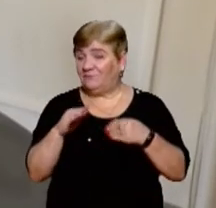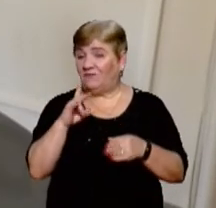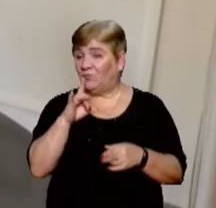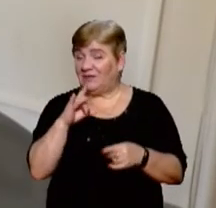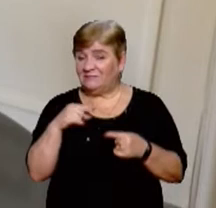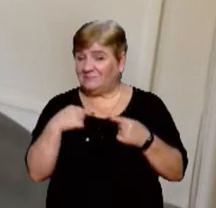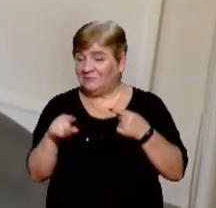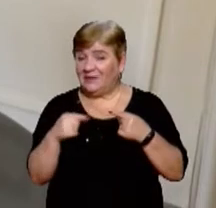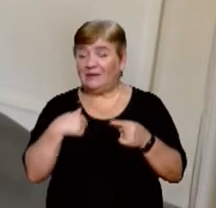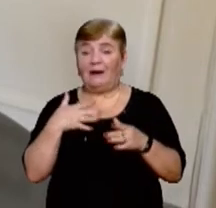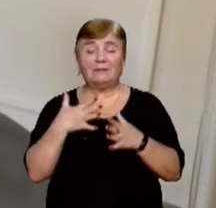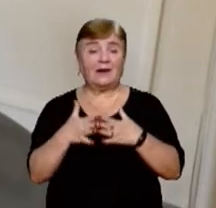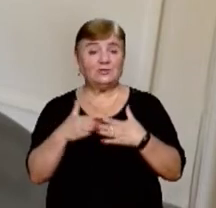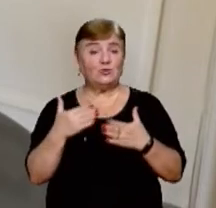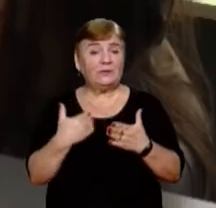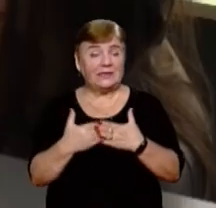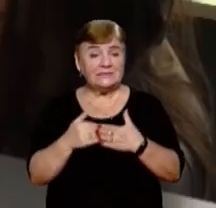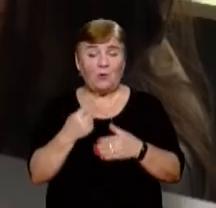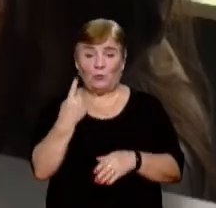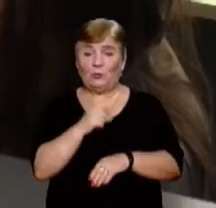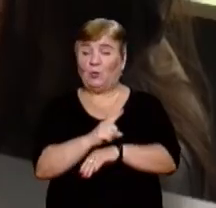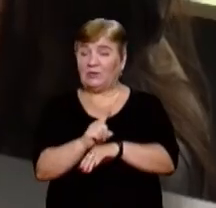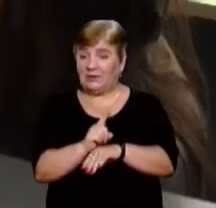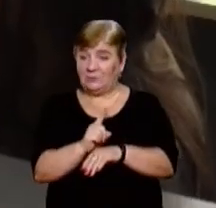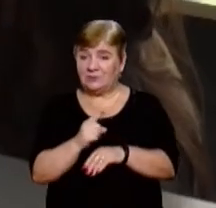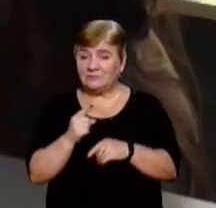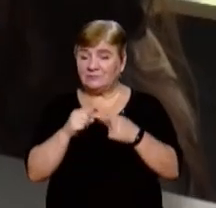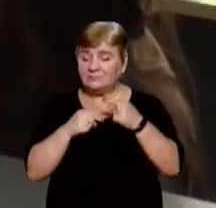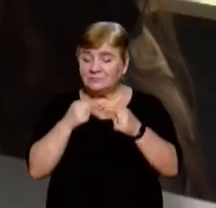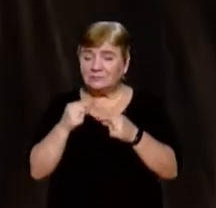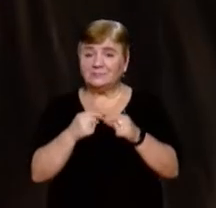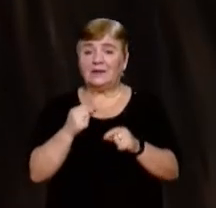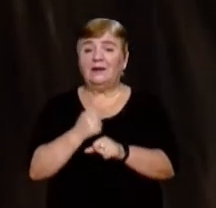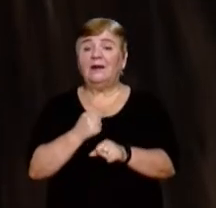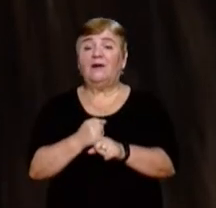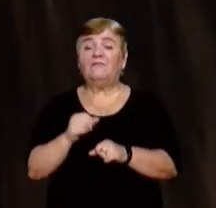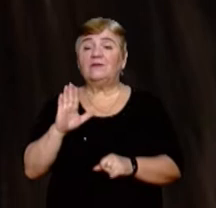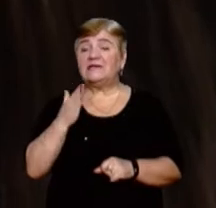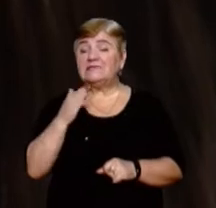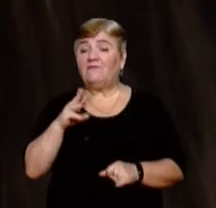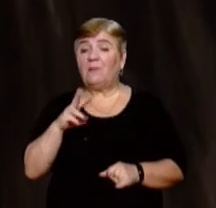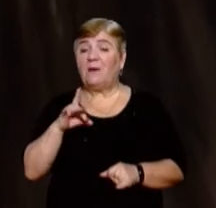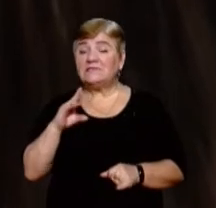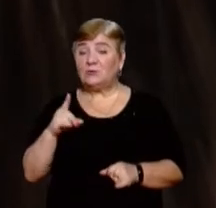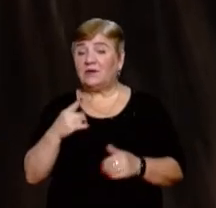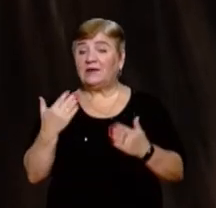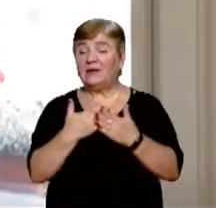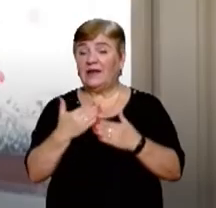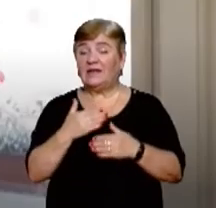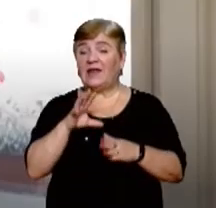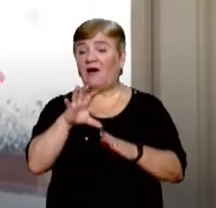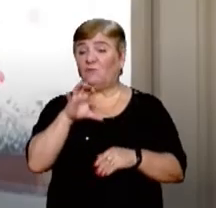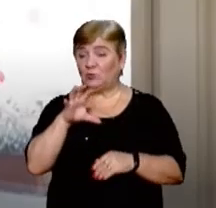я трачу десь годину. Аніматорка творчої групи Владислава Мазур знімає кадри для мультфільму на